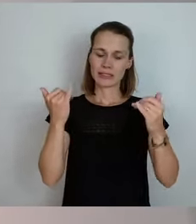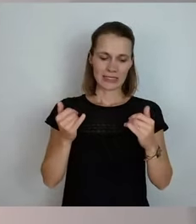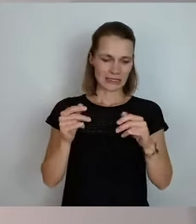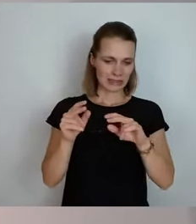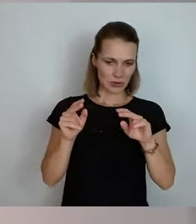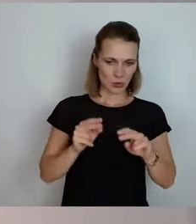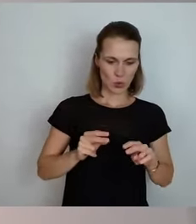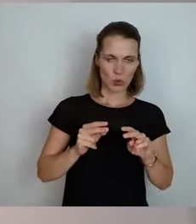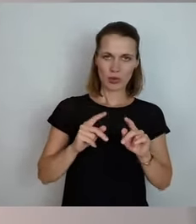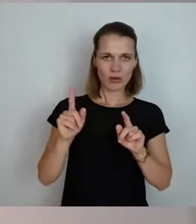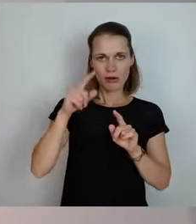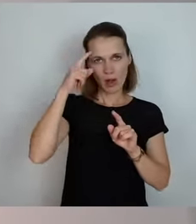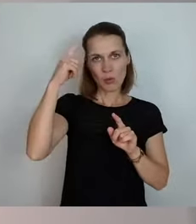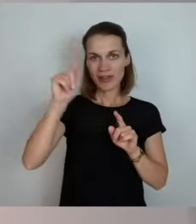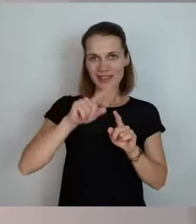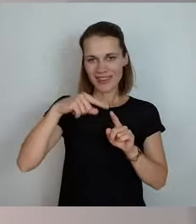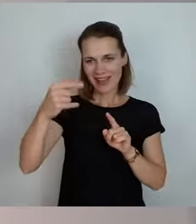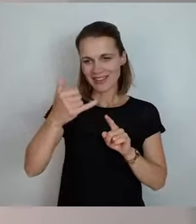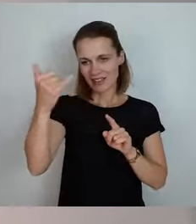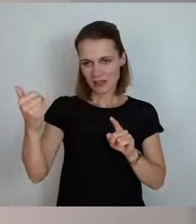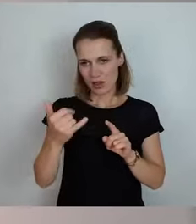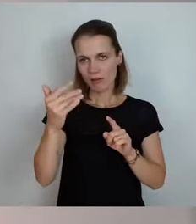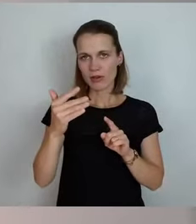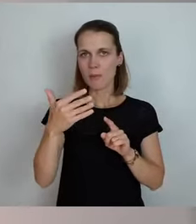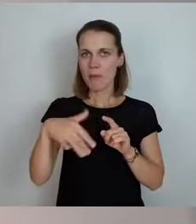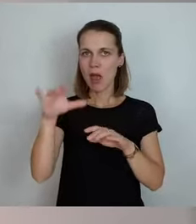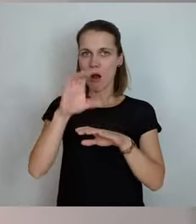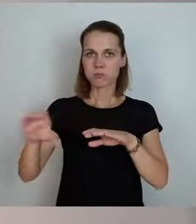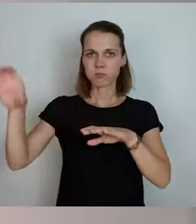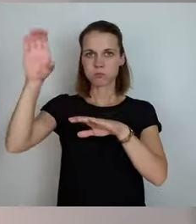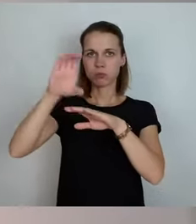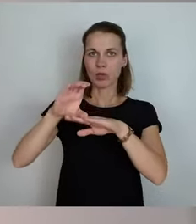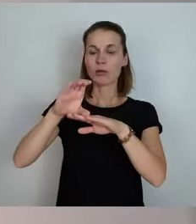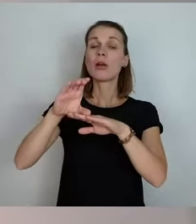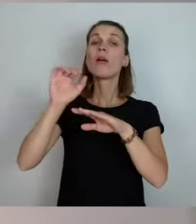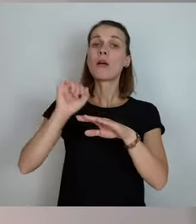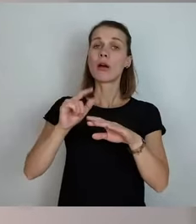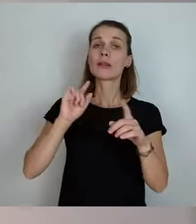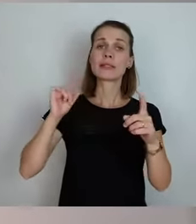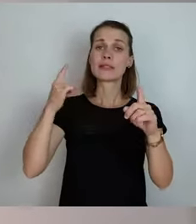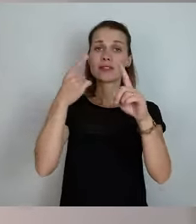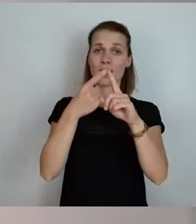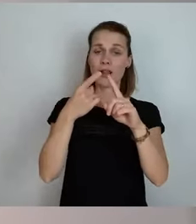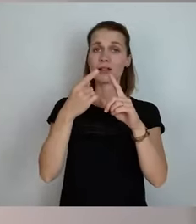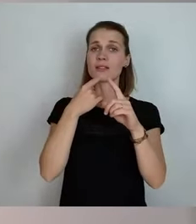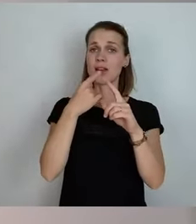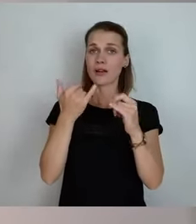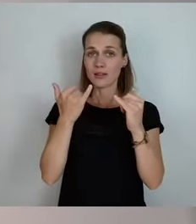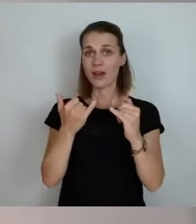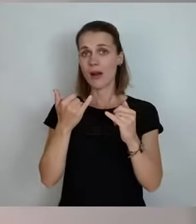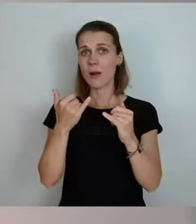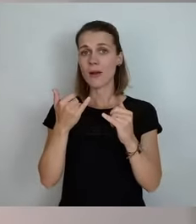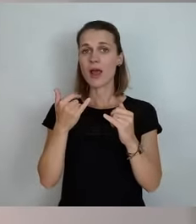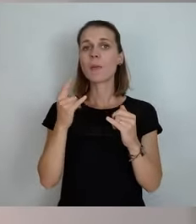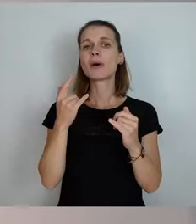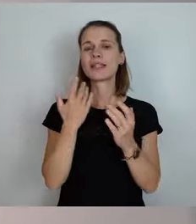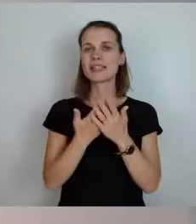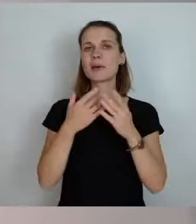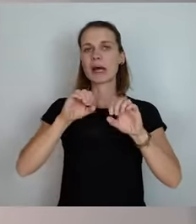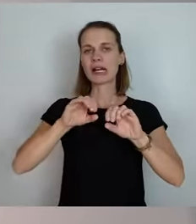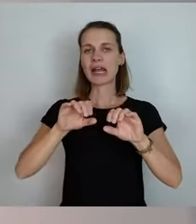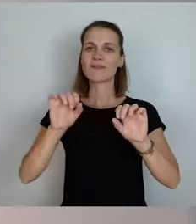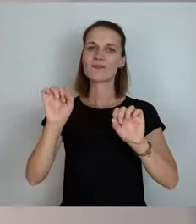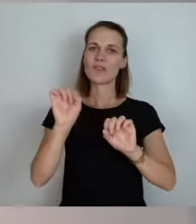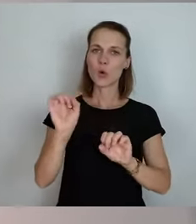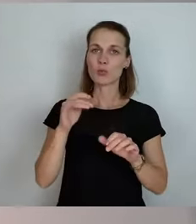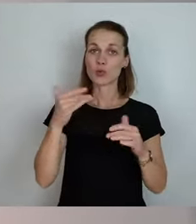übernächsten Jahr das wieder aufgestockt wird, man kann ja durch das Ziel formulieren, selbstverständlich, aber ich wollte nur mal zur Erklärung sagen, warum das jetzt so ist, wir hatten es also